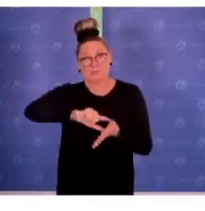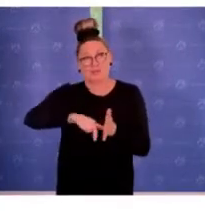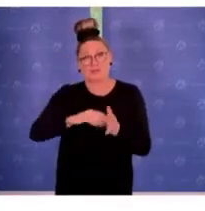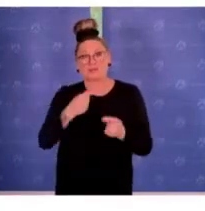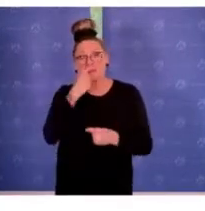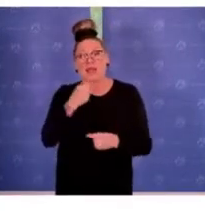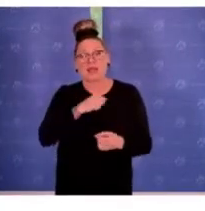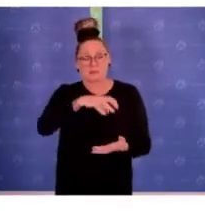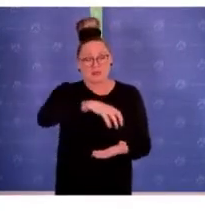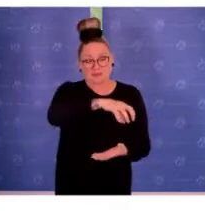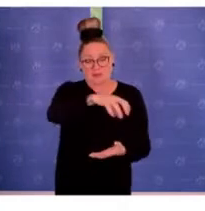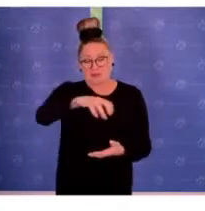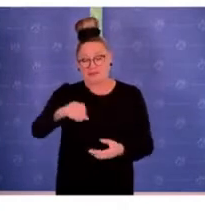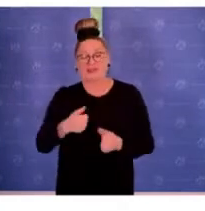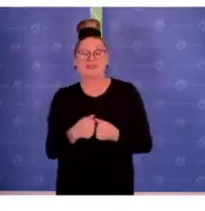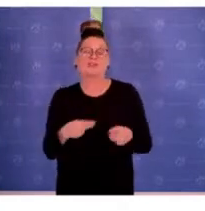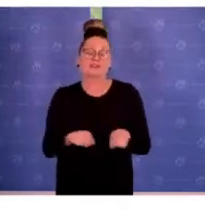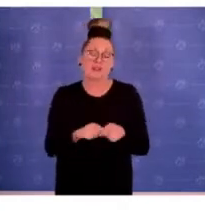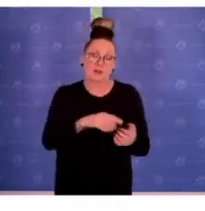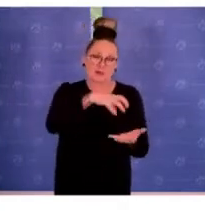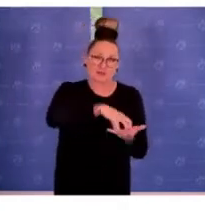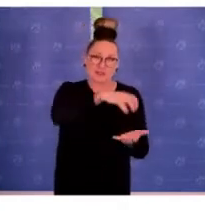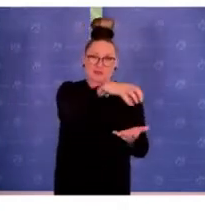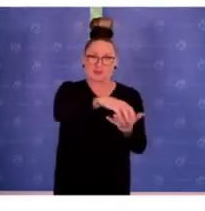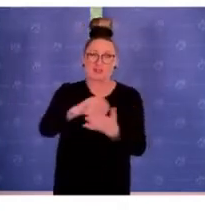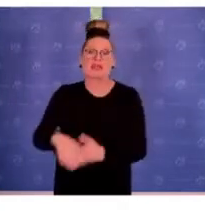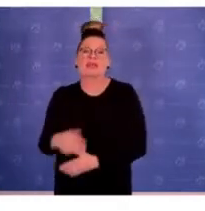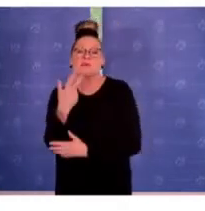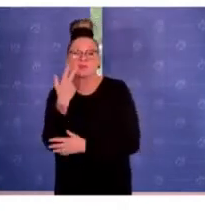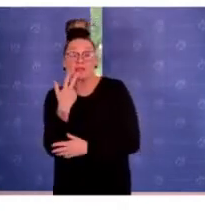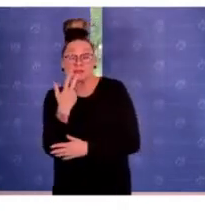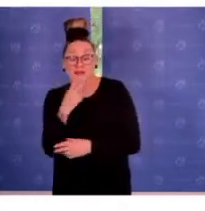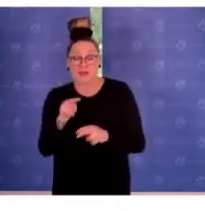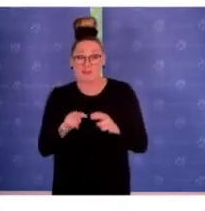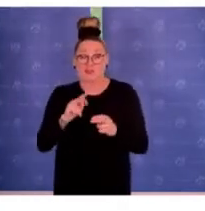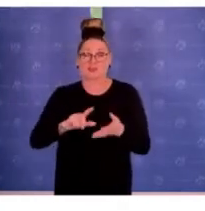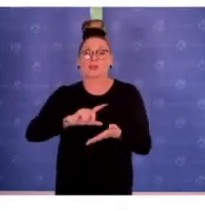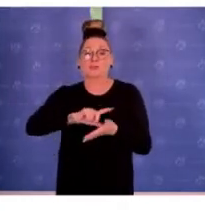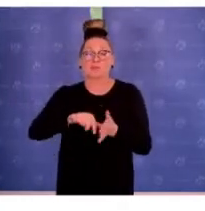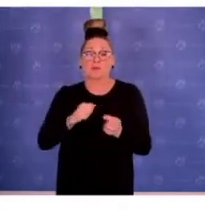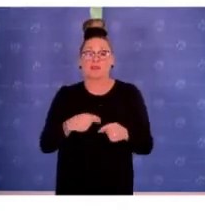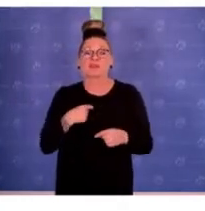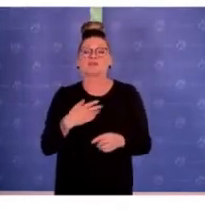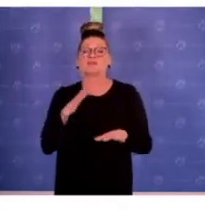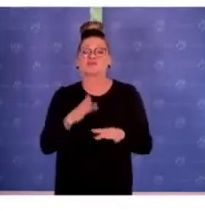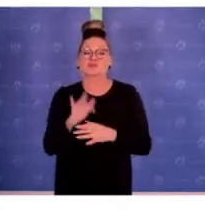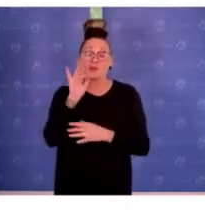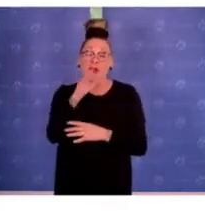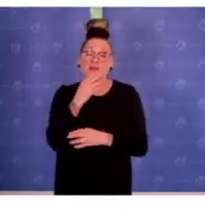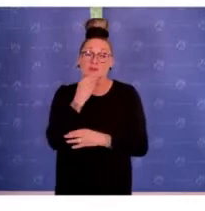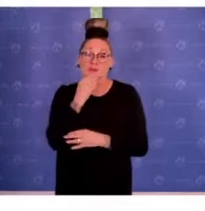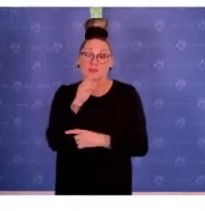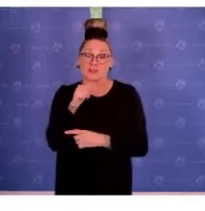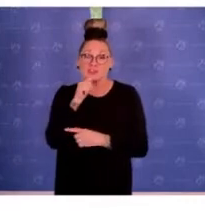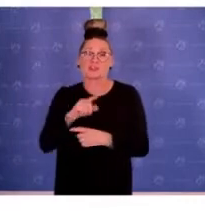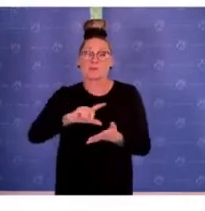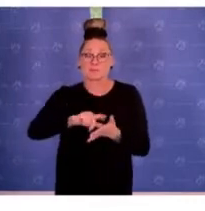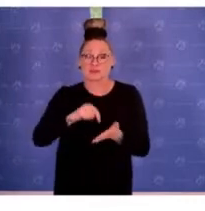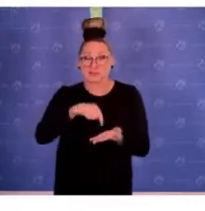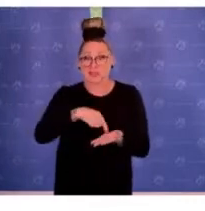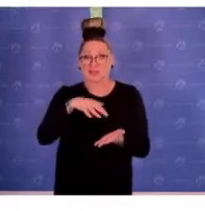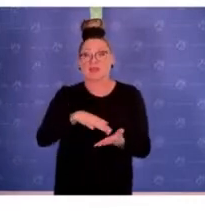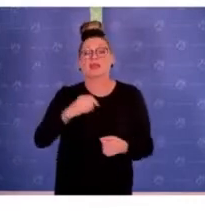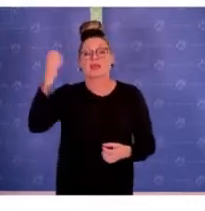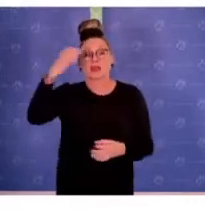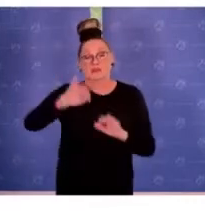eine Großstadt, und in drei dieser Bezirken auch mittlerweile bezirkliche Antisemitismusbeauftragte und in einem dieser Bezirke in